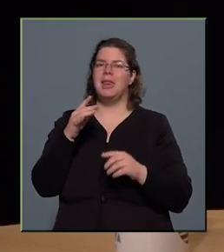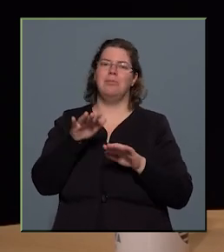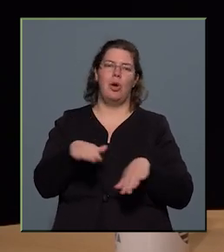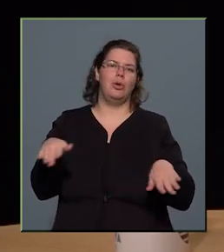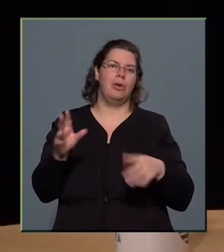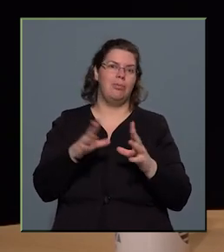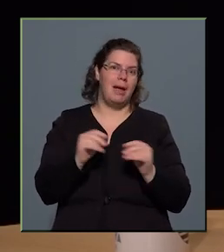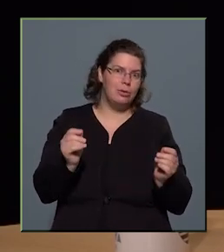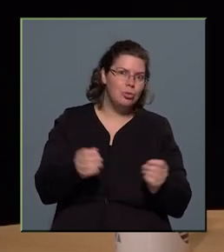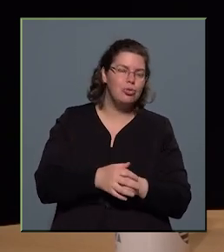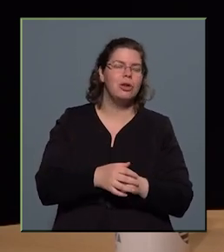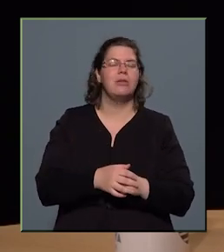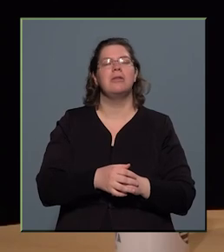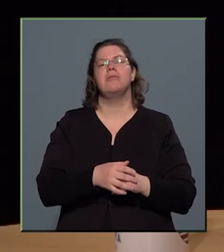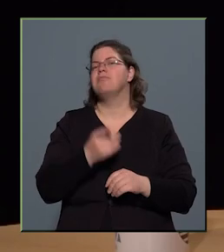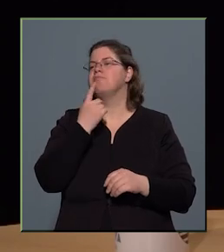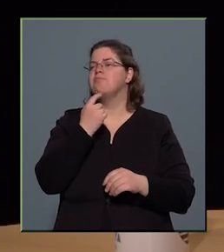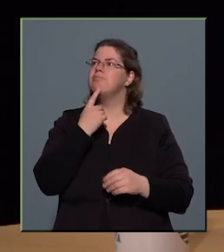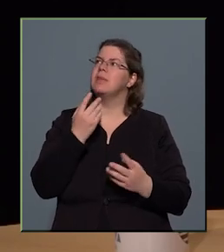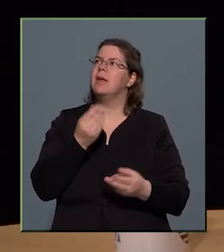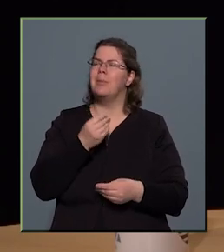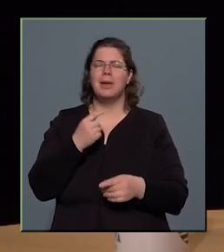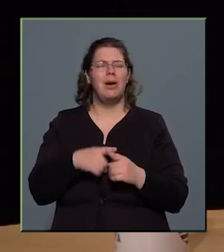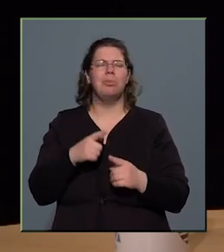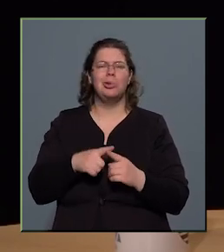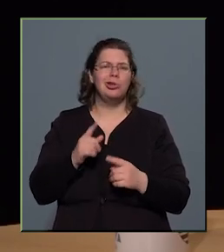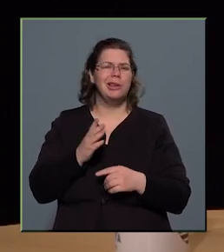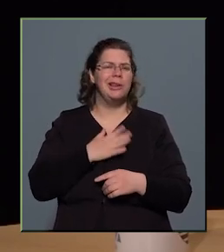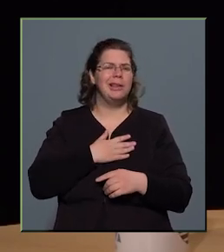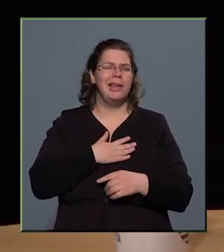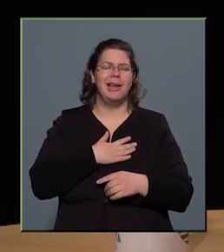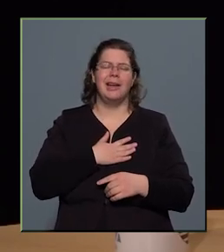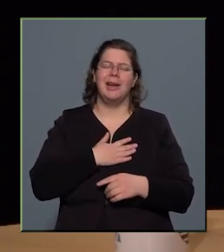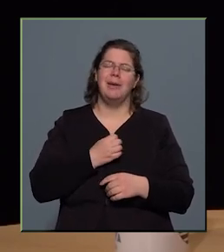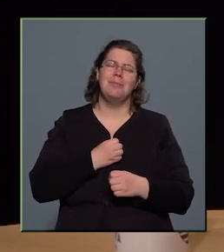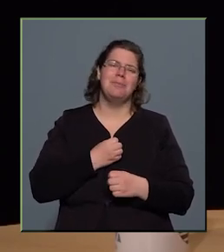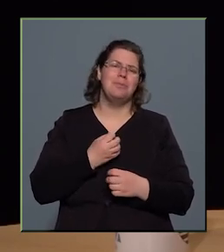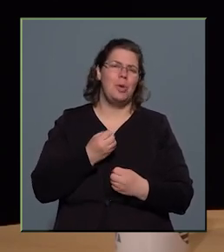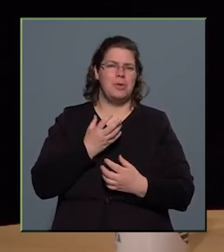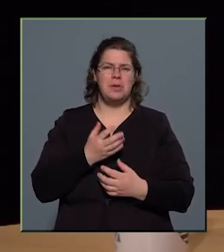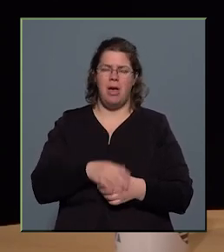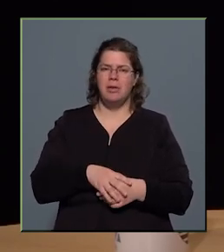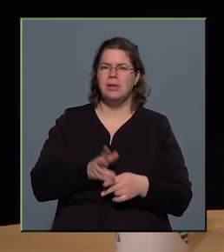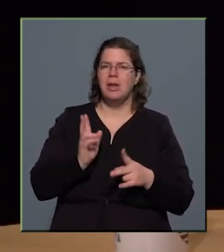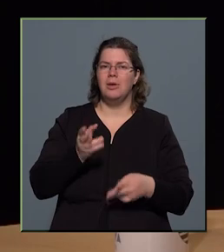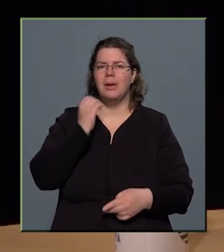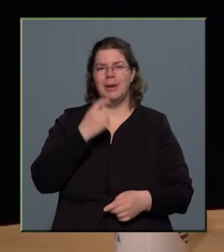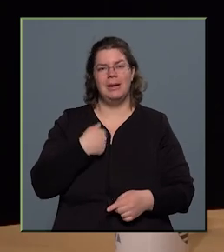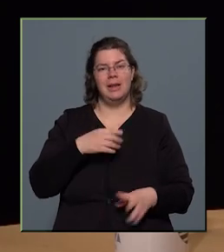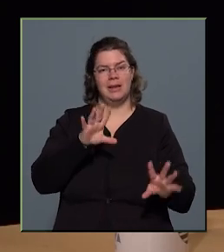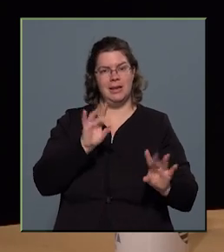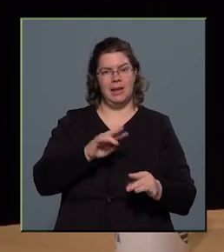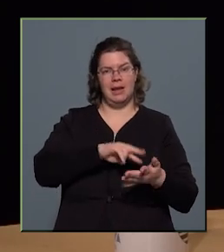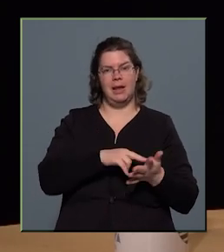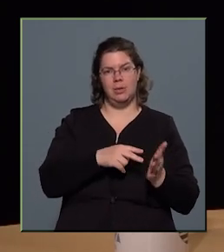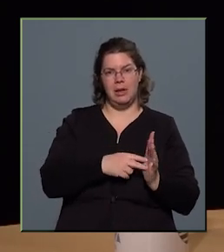Nem tetszik nekem, ami egy apróság, de engem végtelenül tud bosszantani, hogy amikor én tizedik kerületi